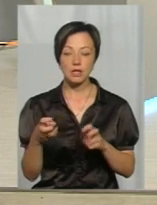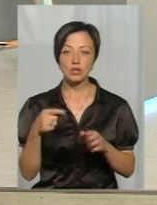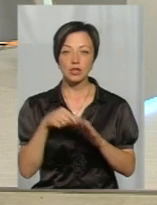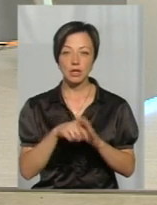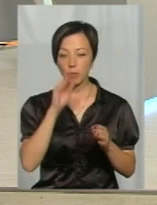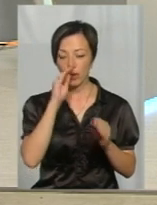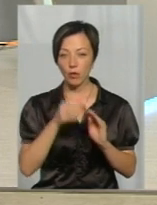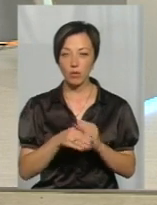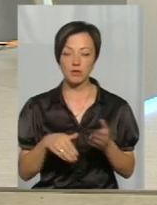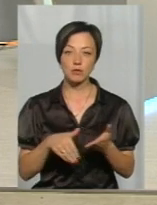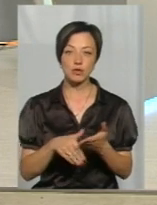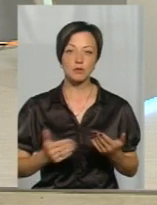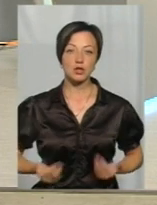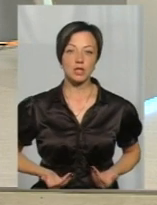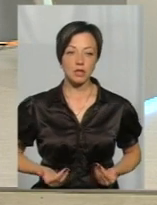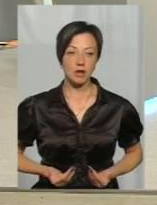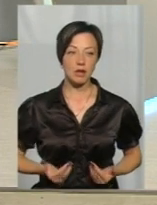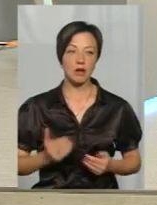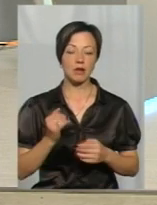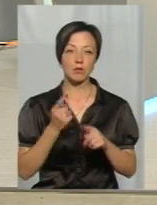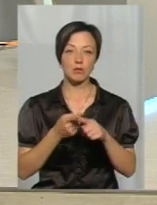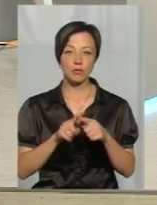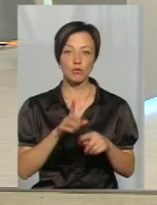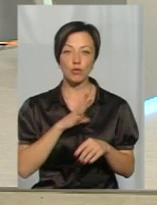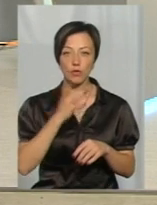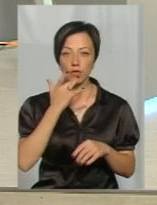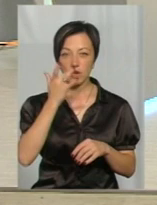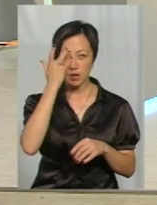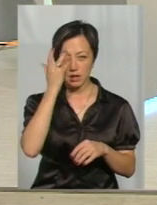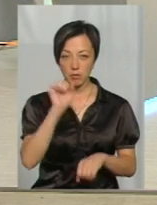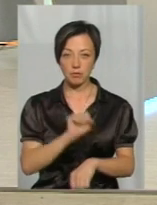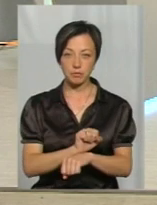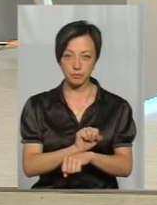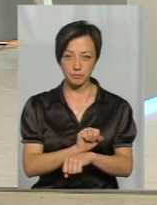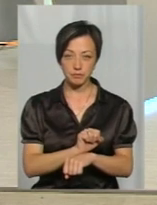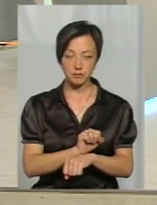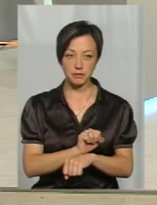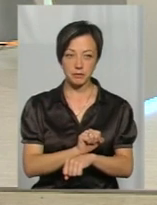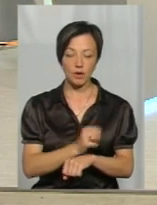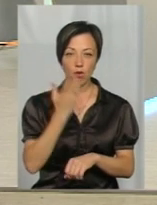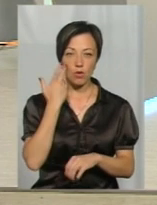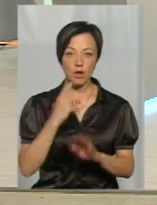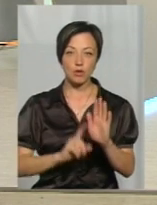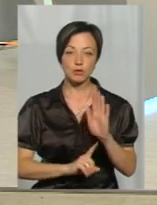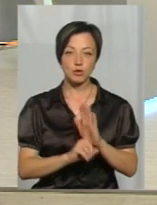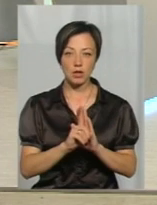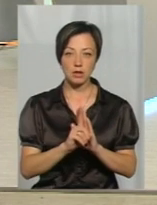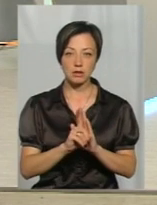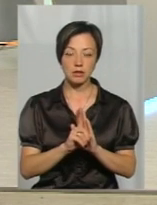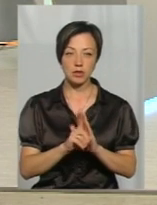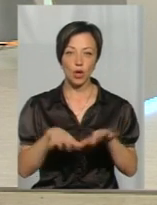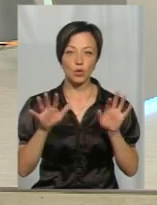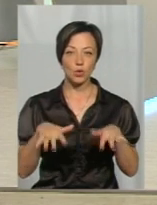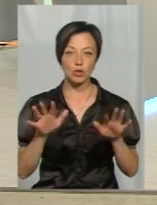прихований спосіб життя, він, значить, був у літній діапаузі, а коли розпочалися такі в нас